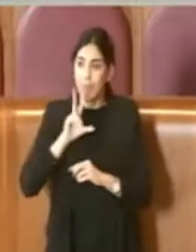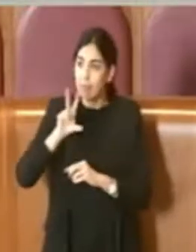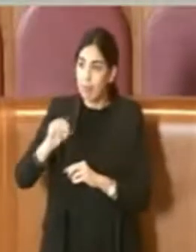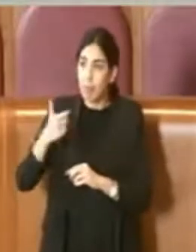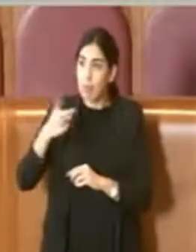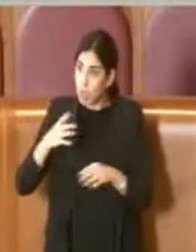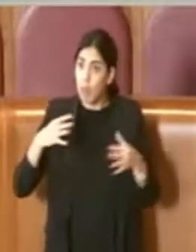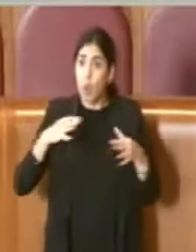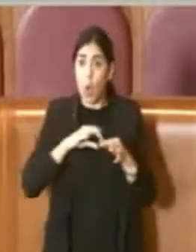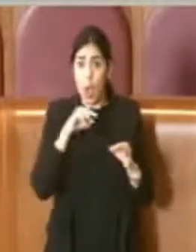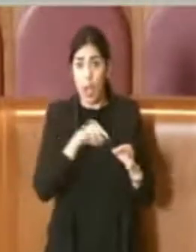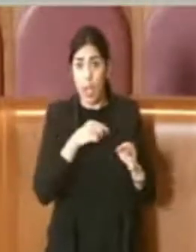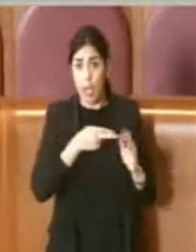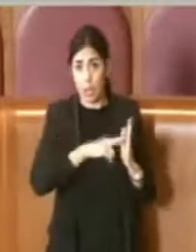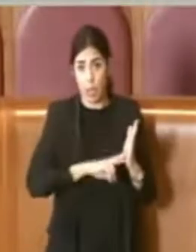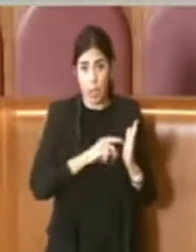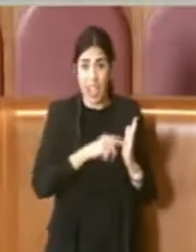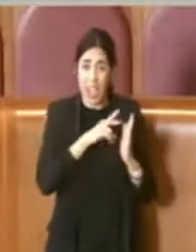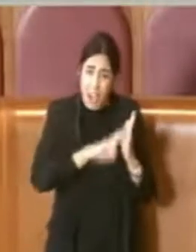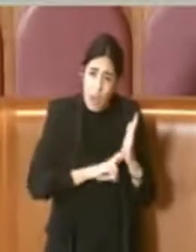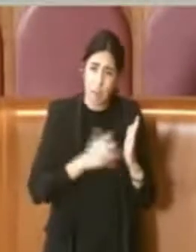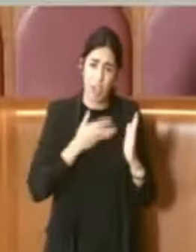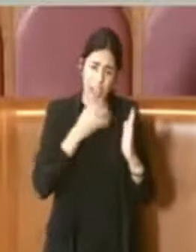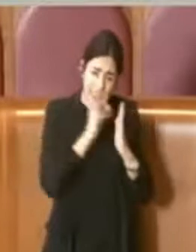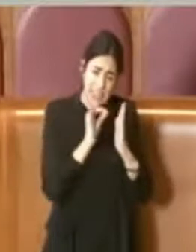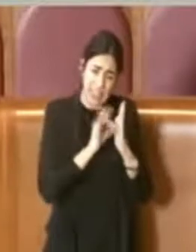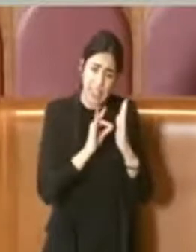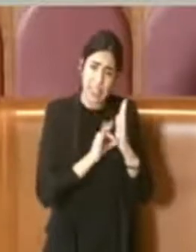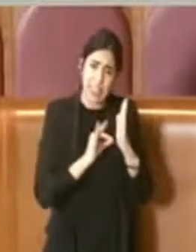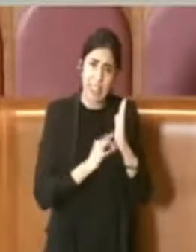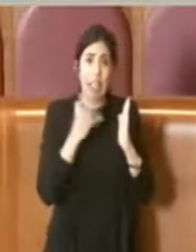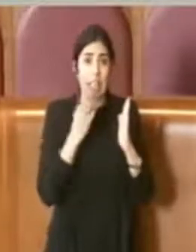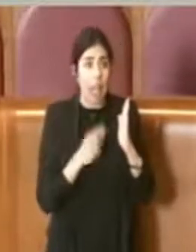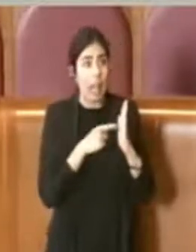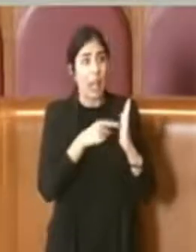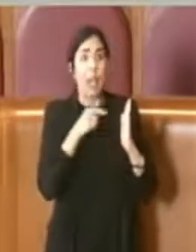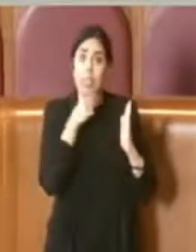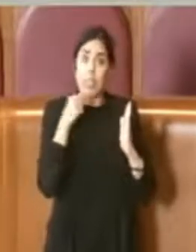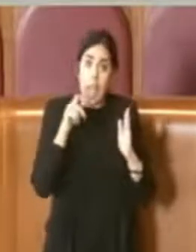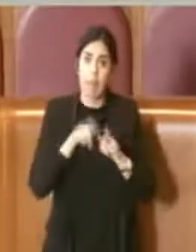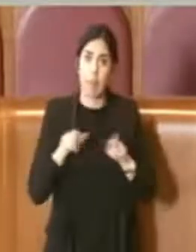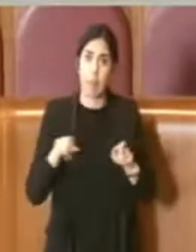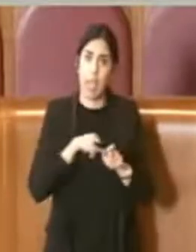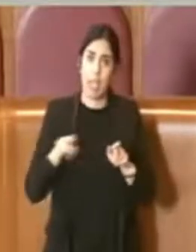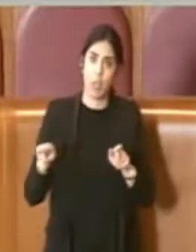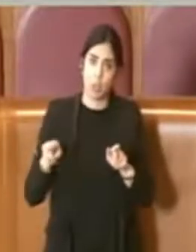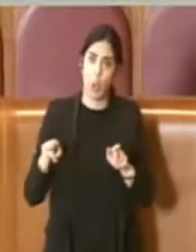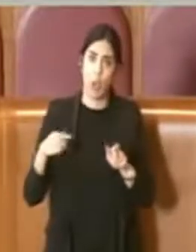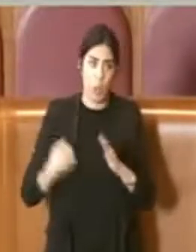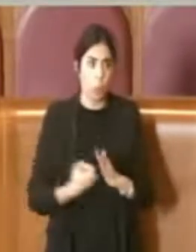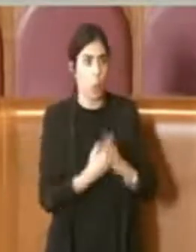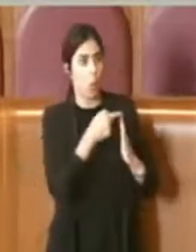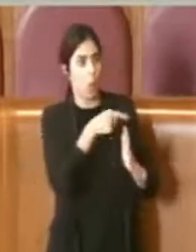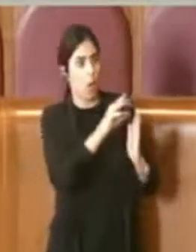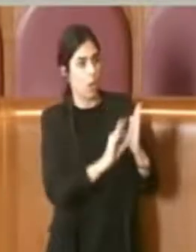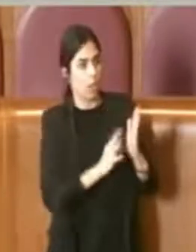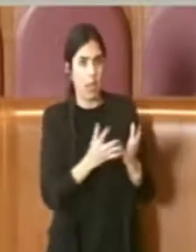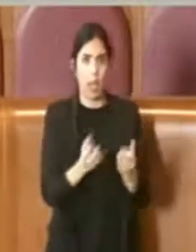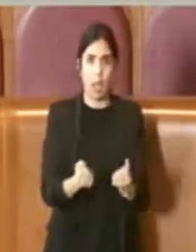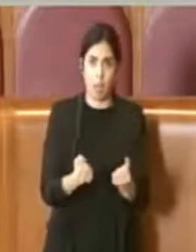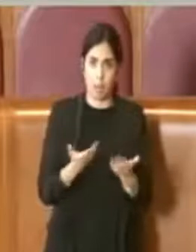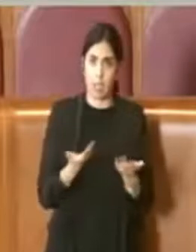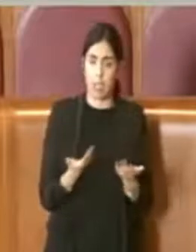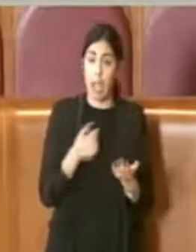tantissime norme, ha tantissimi aspetti da dover regolamentare e dunque servono persone, e ne servono